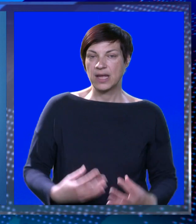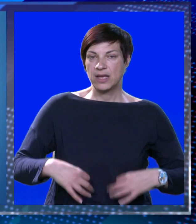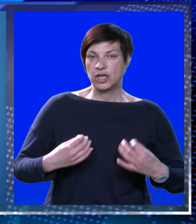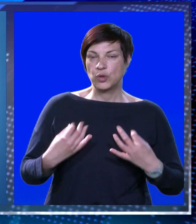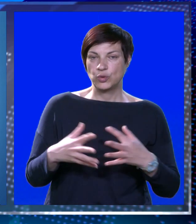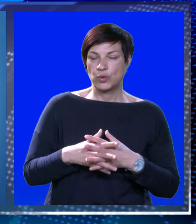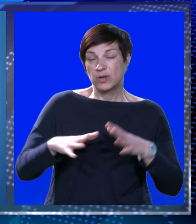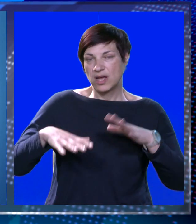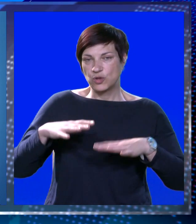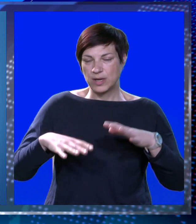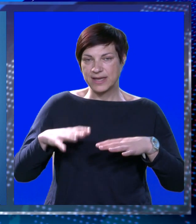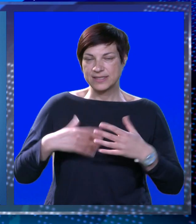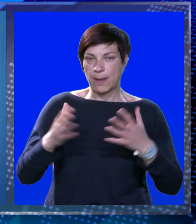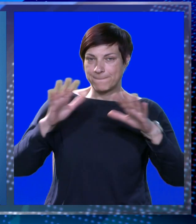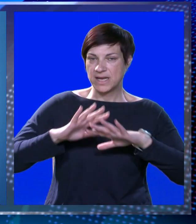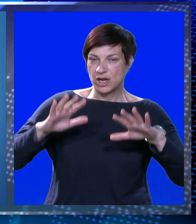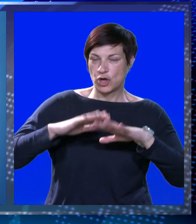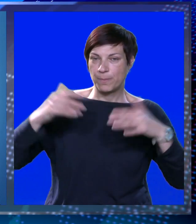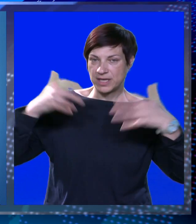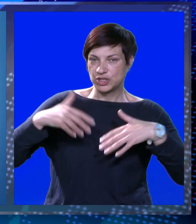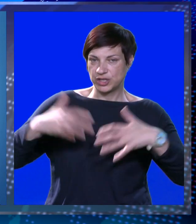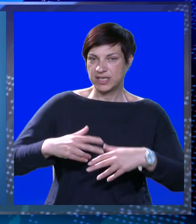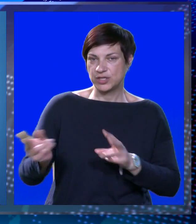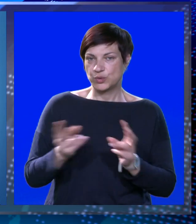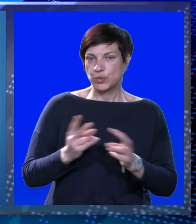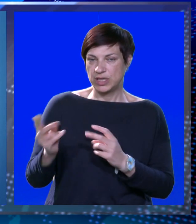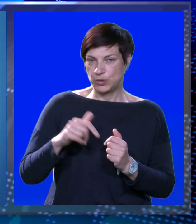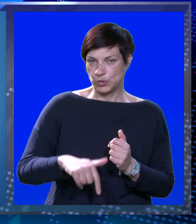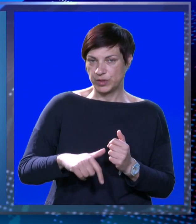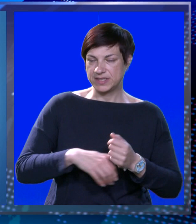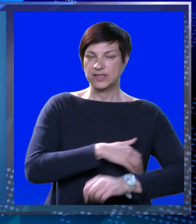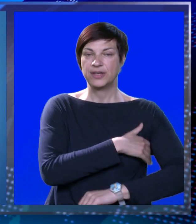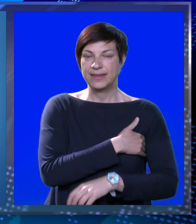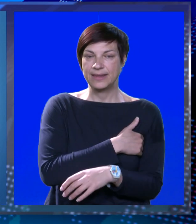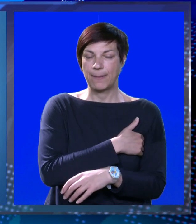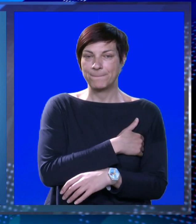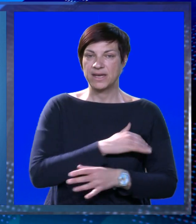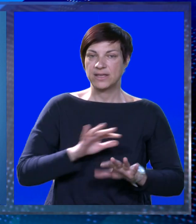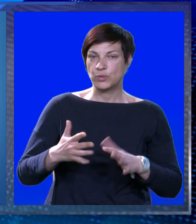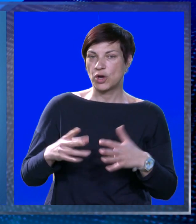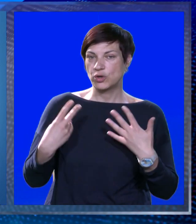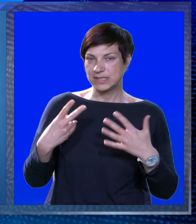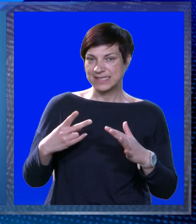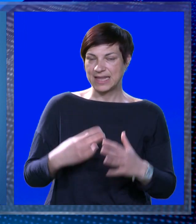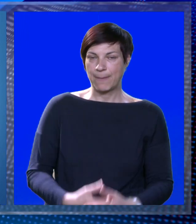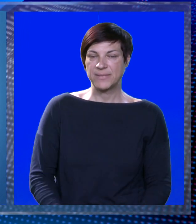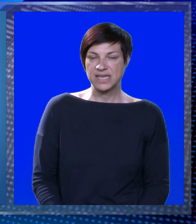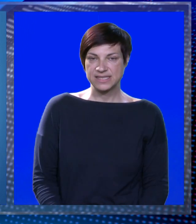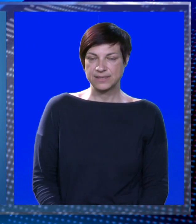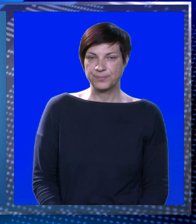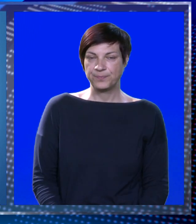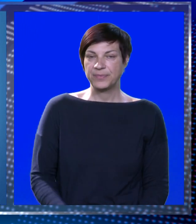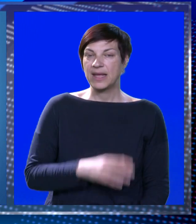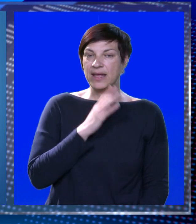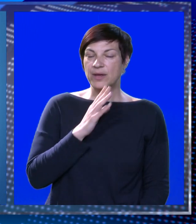jutro u gradu nestabilno oblačno u skišu i jak jugoistočni vjetar temperatura zraka oko 17 ciljevi